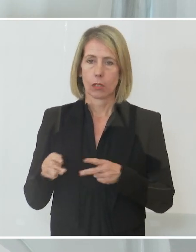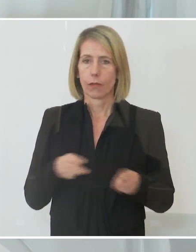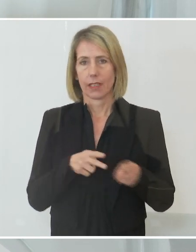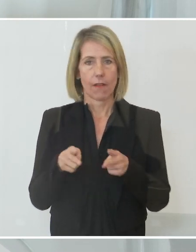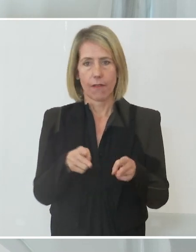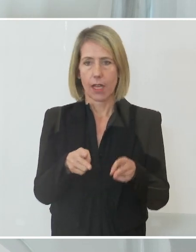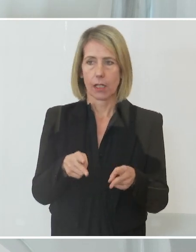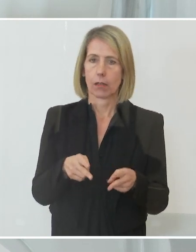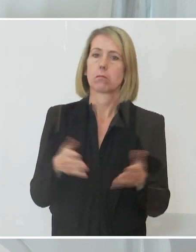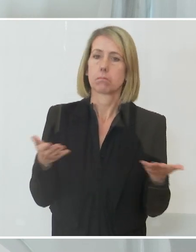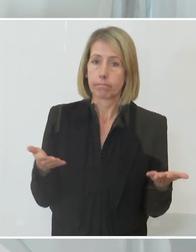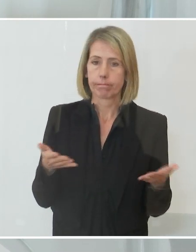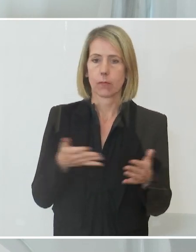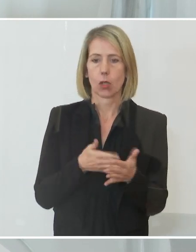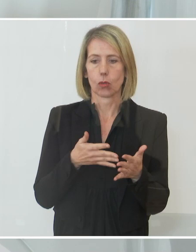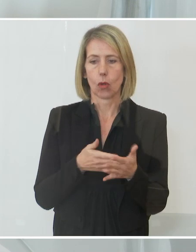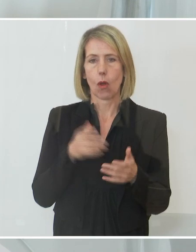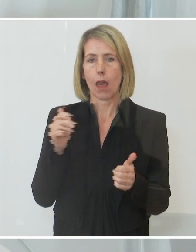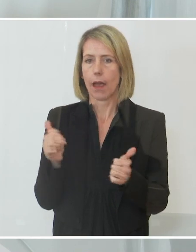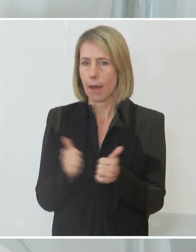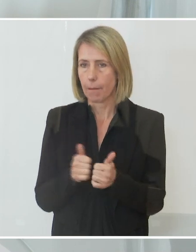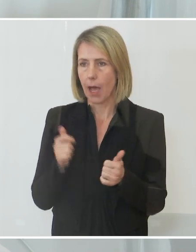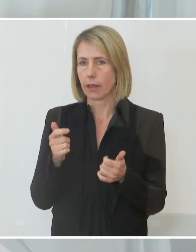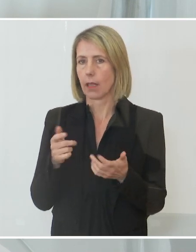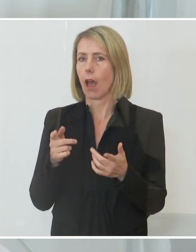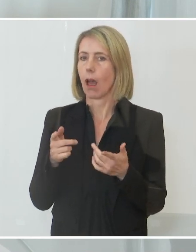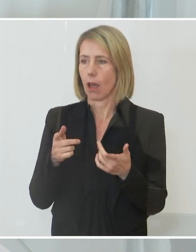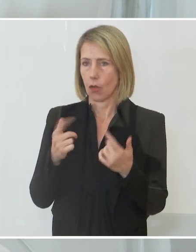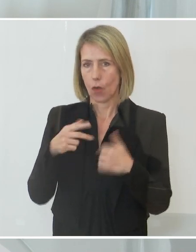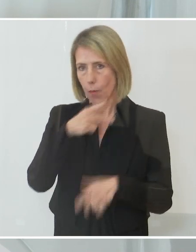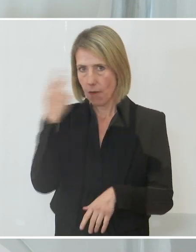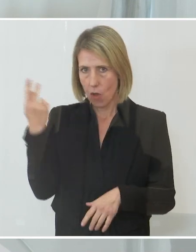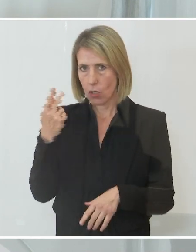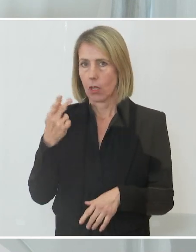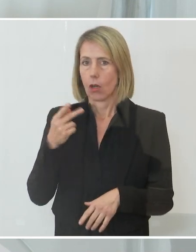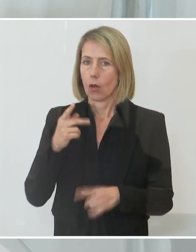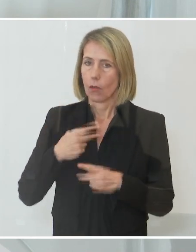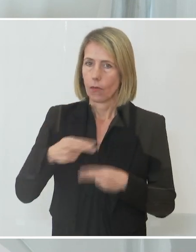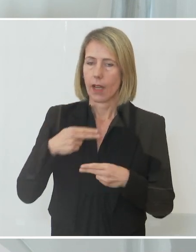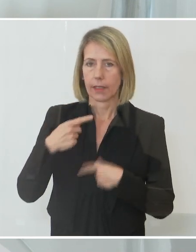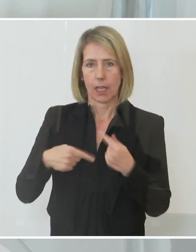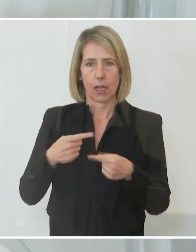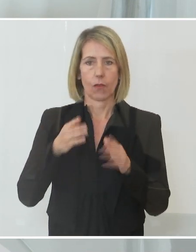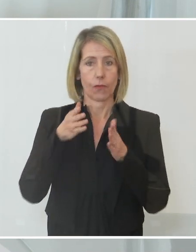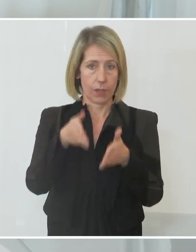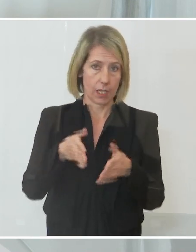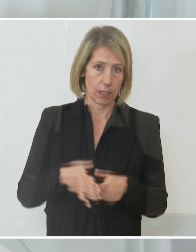rolle als Partner der Menschen, der Bevölkerung fortsetzen. Gleichzeitig aber auch in der